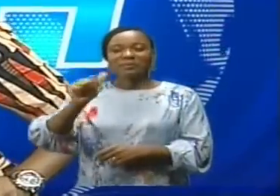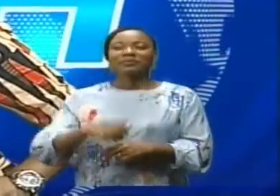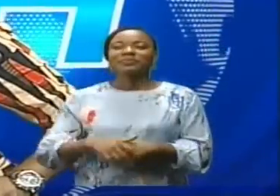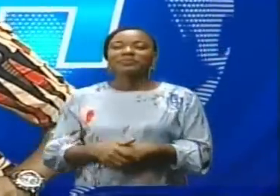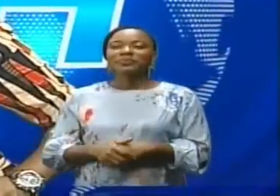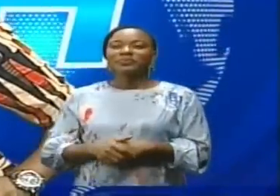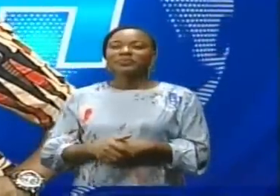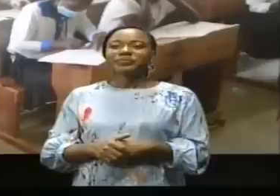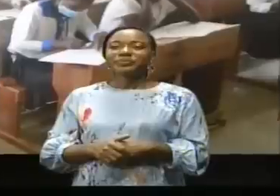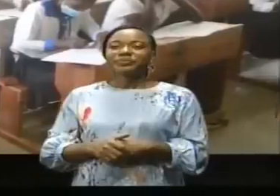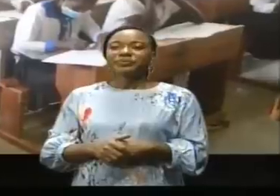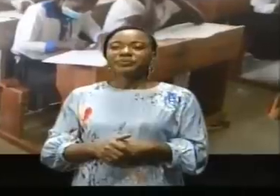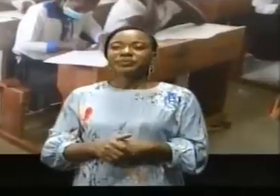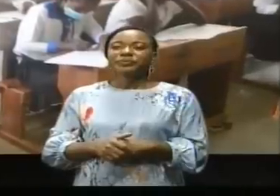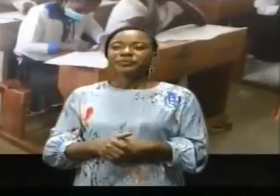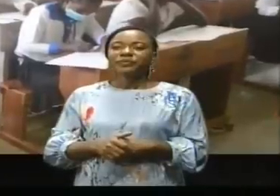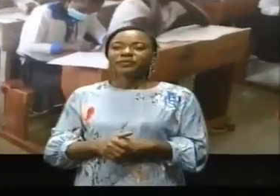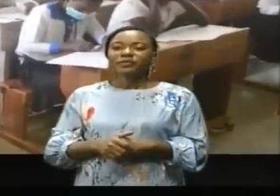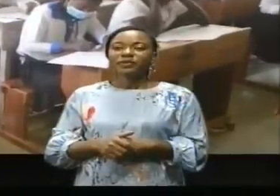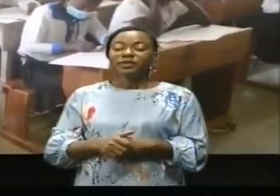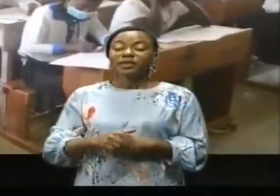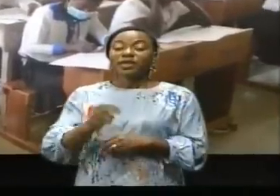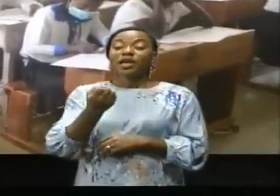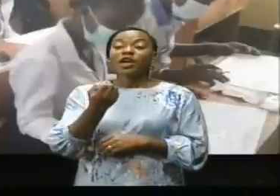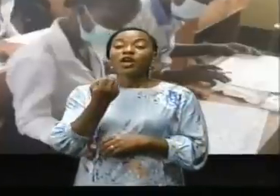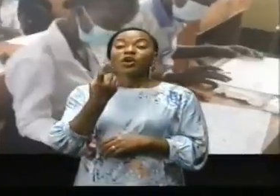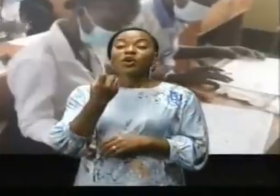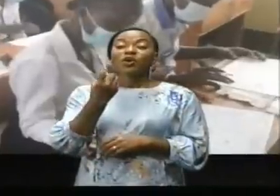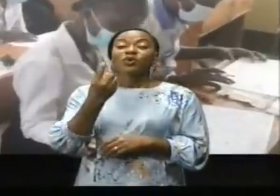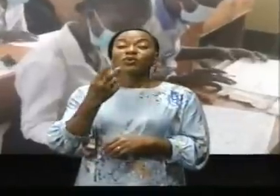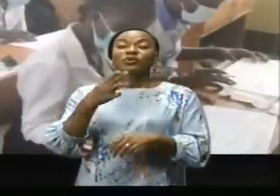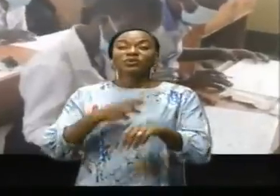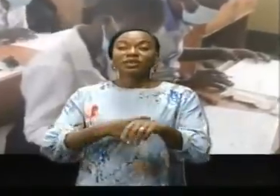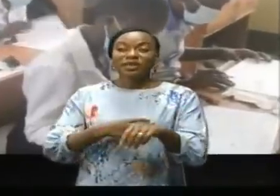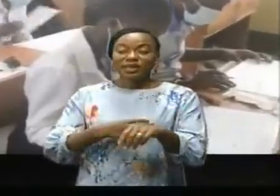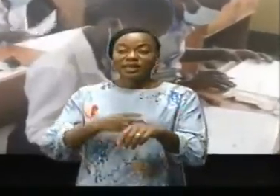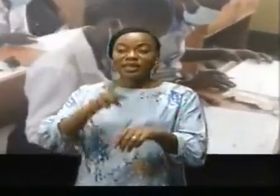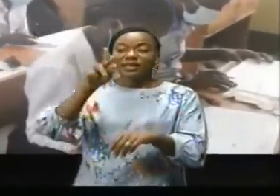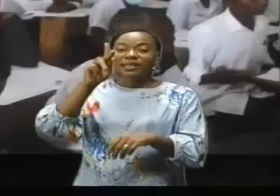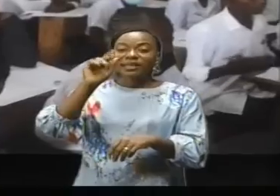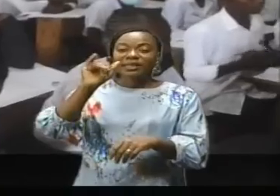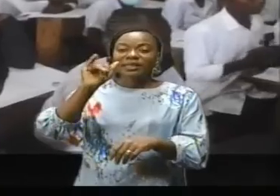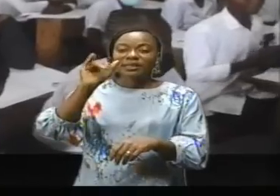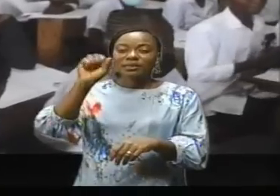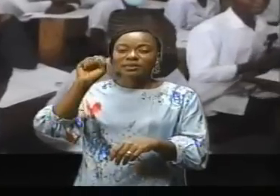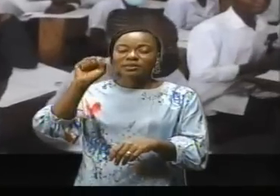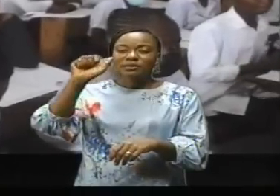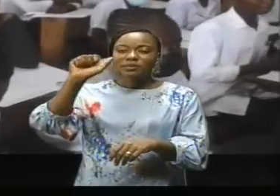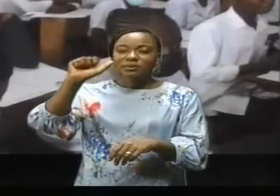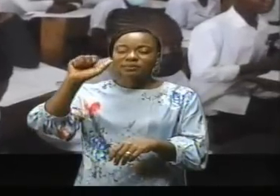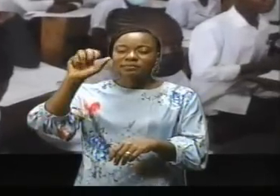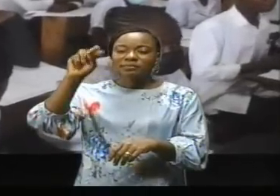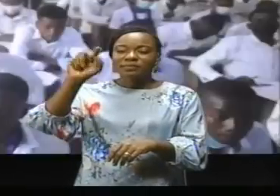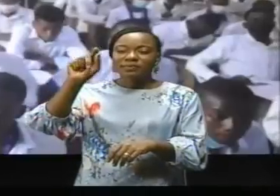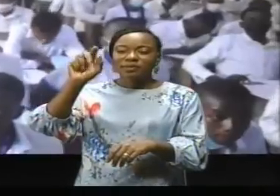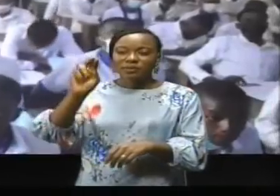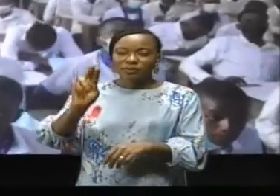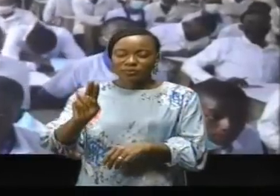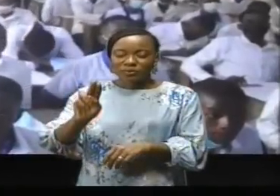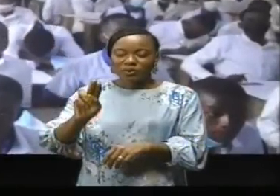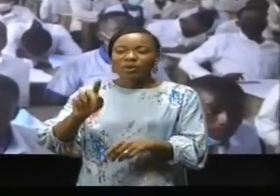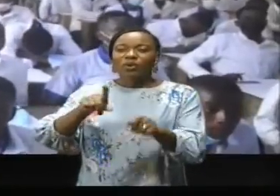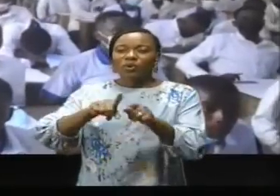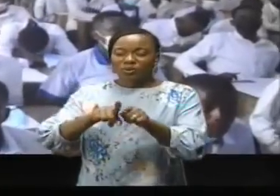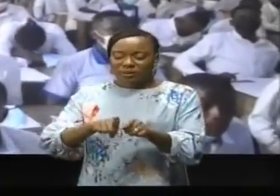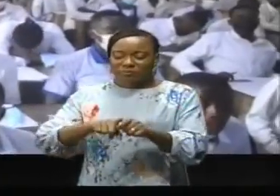reportage. À Angers déjà acquis sans tout dans les territoires de Madimba, certains élèves candidats à ces épreuves